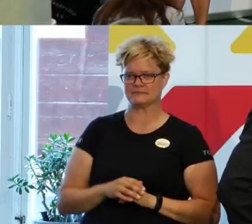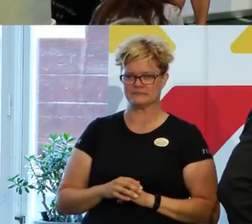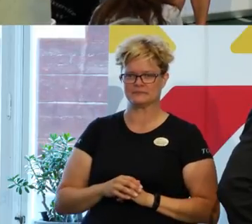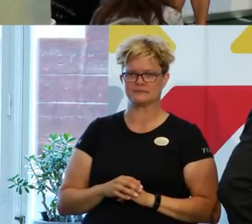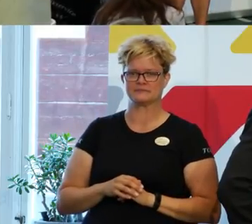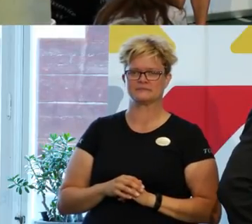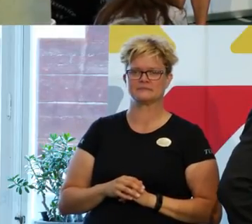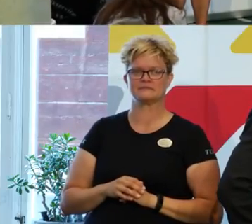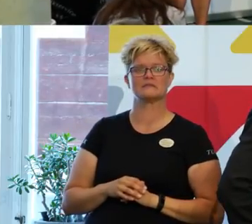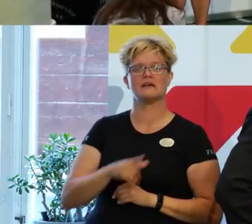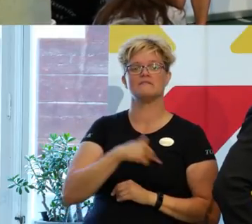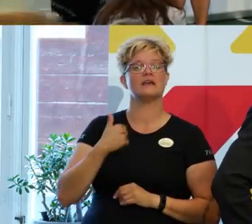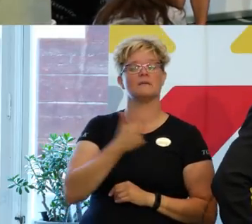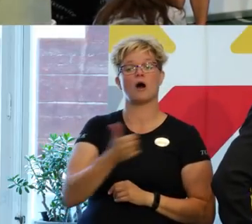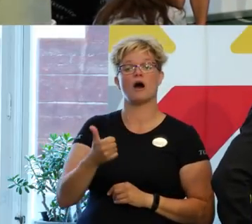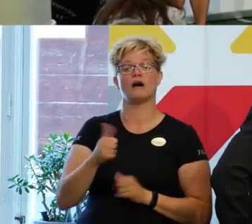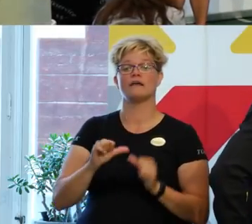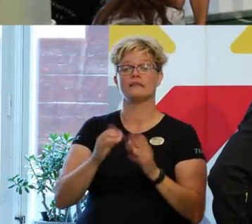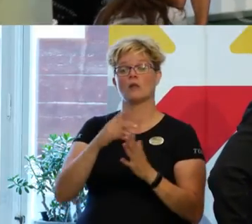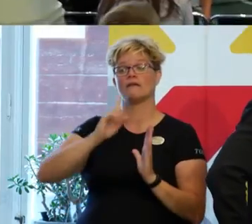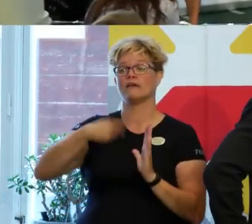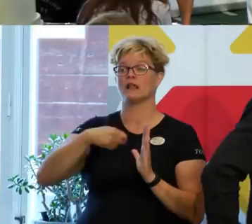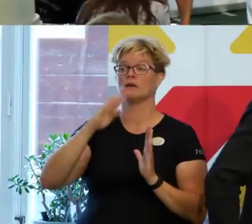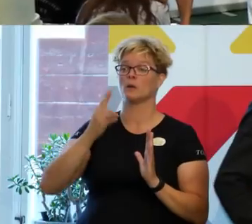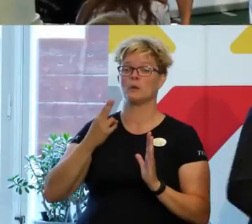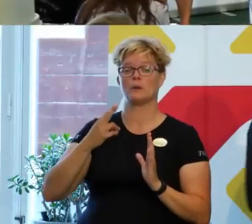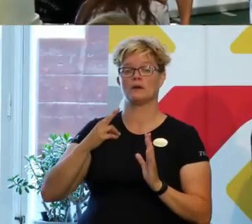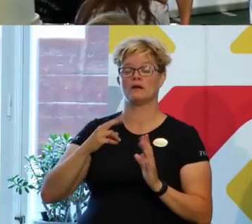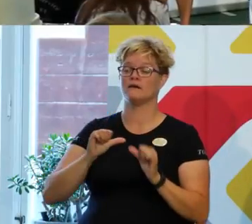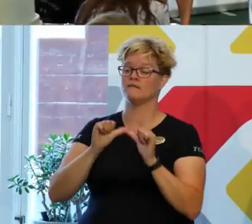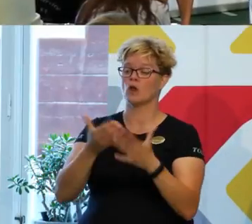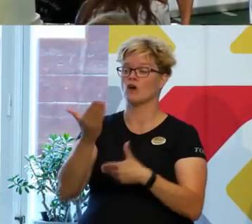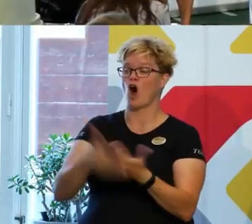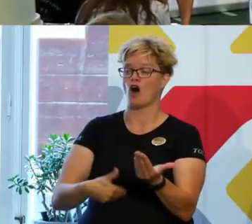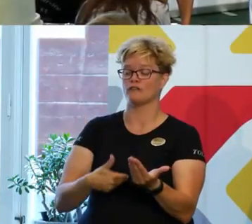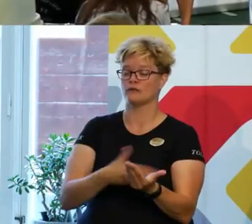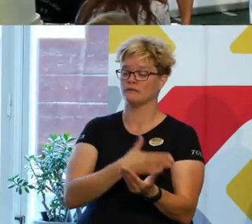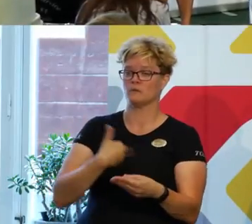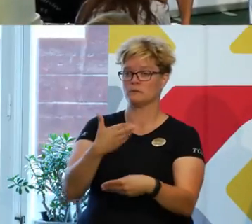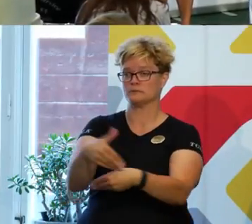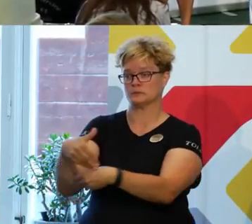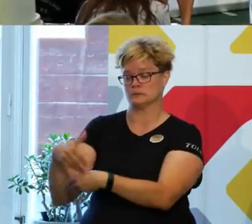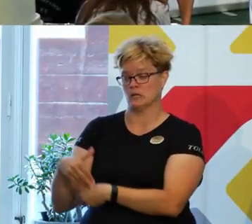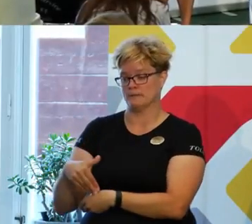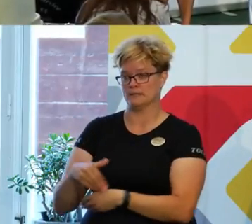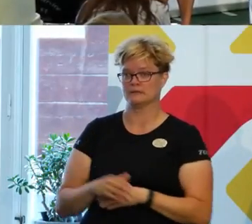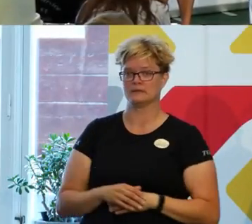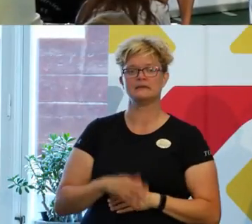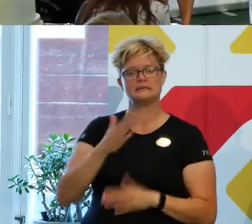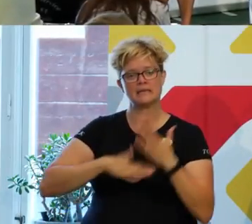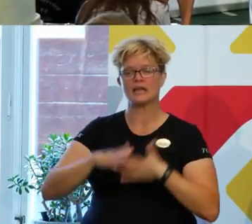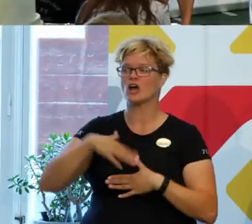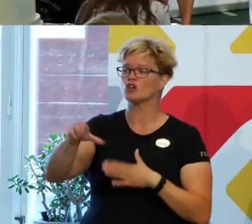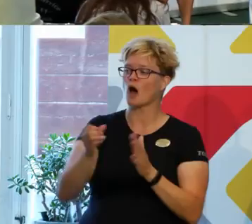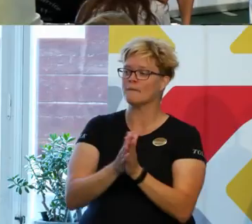Och vi bara låter den filmen få lov att avsluta det budskapet. Och ta gärna